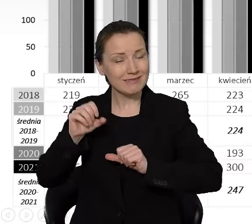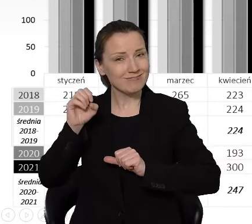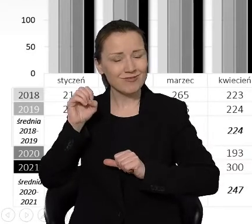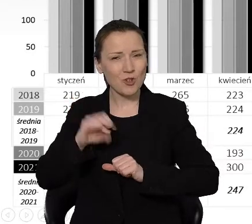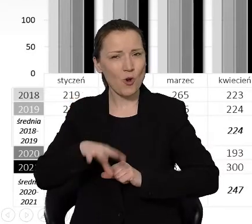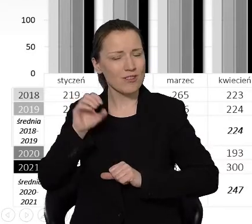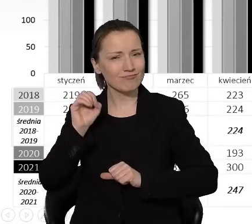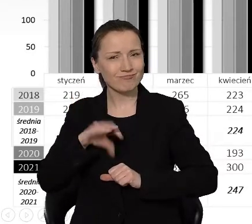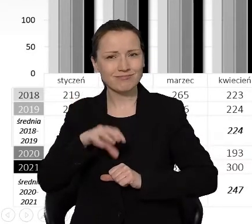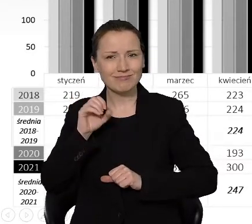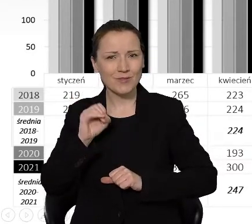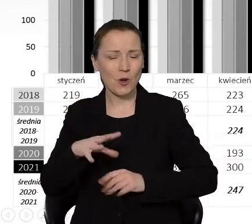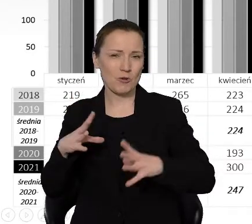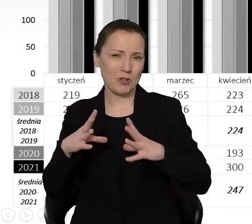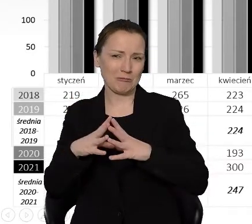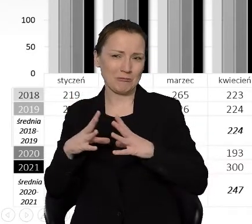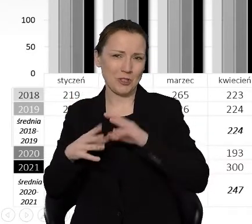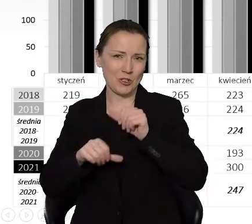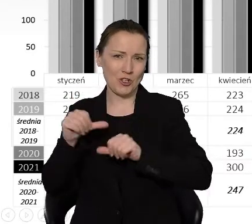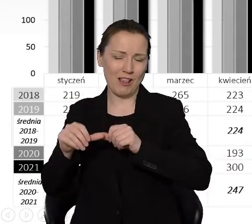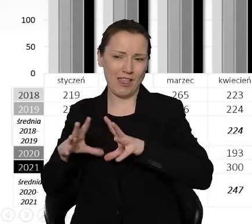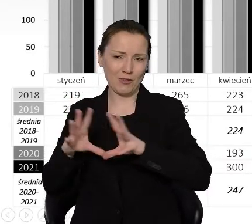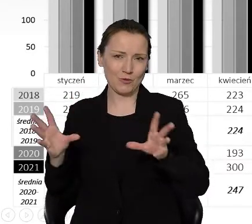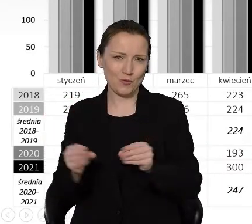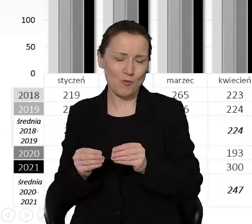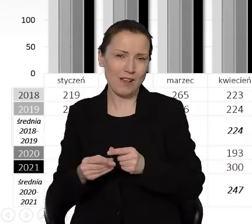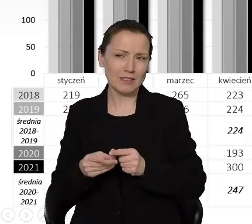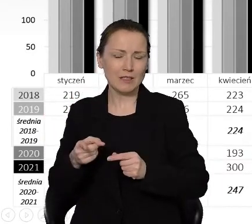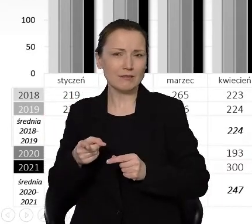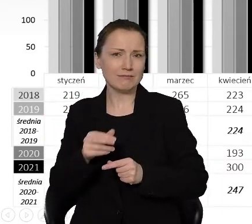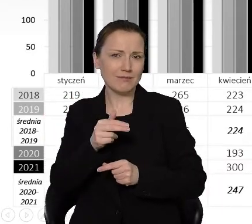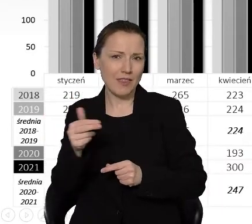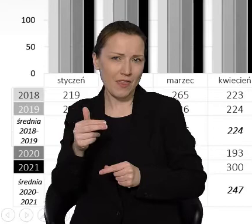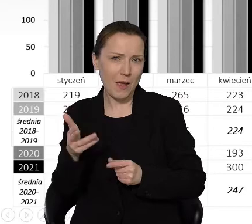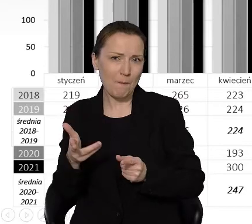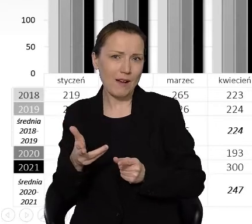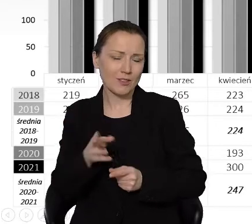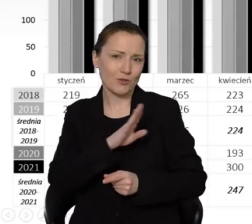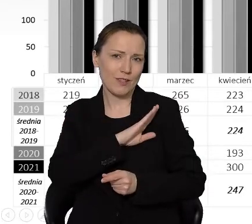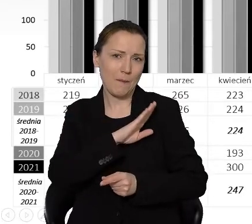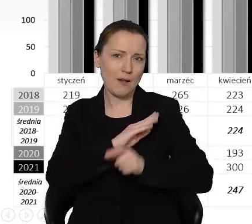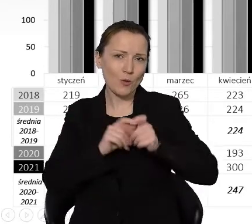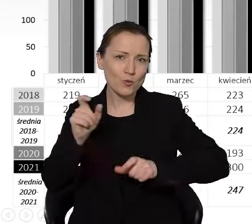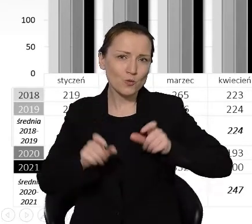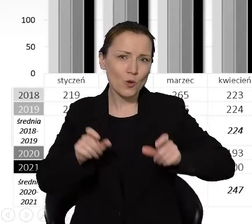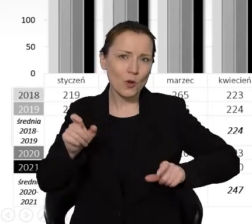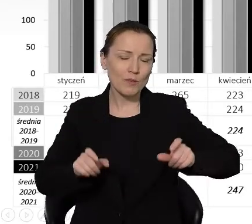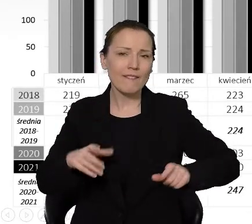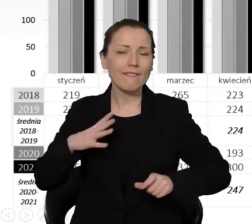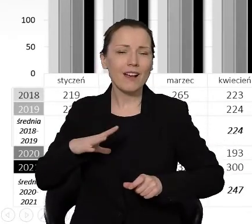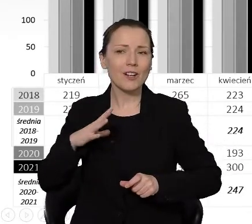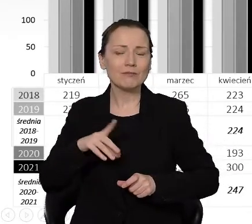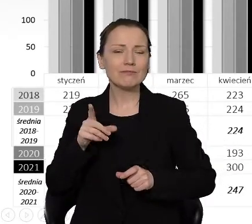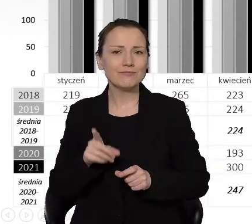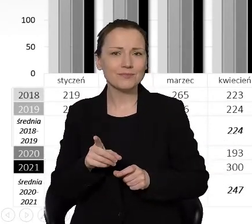najgorszych w ostatnich dziesięcioleciach w Toruniu. Oczywiście mówię o obiektywizowanej wartości, ponieważ ilość